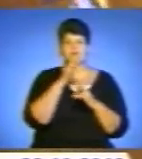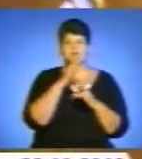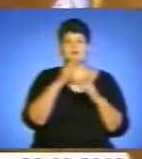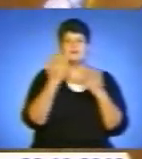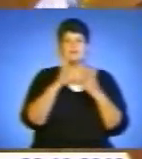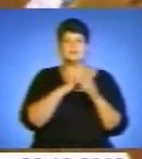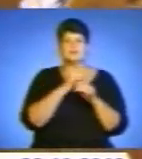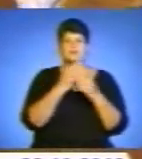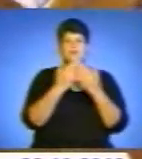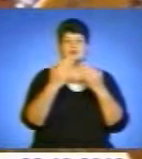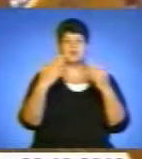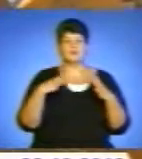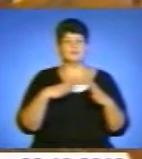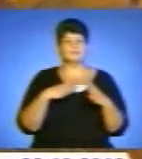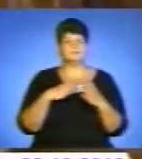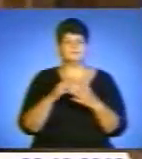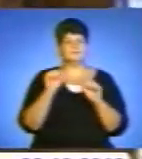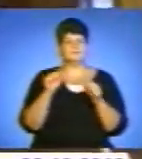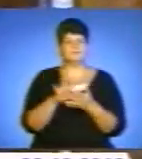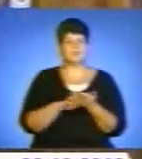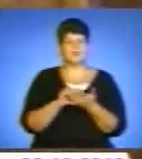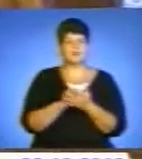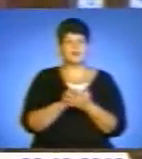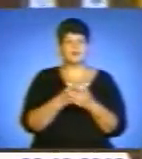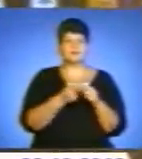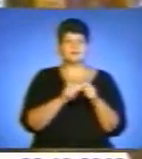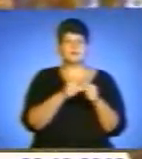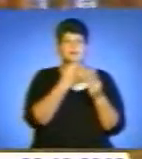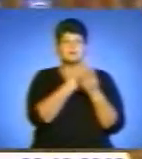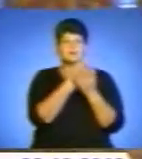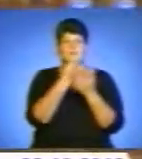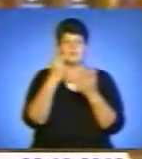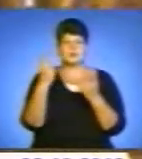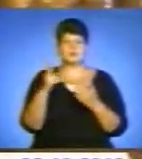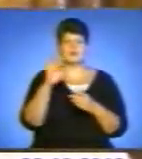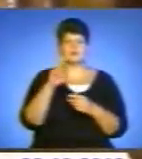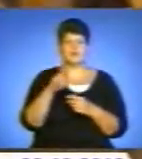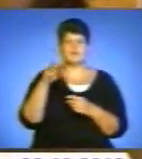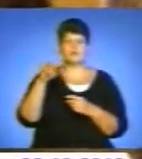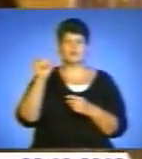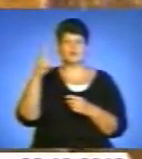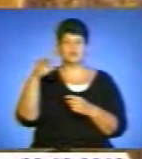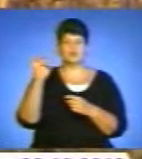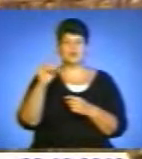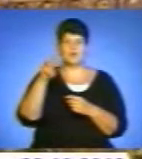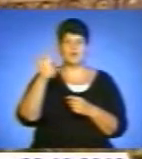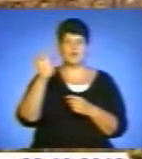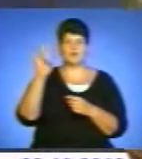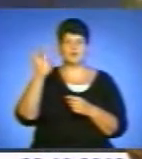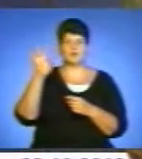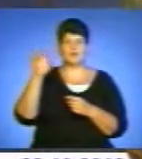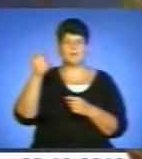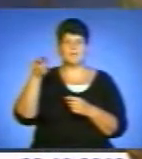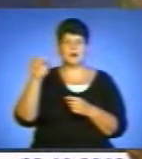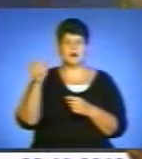вкрито весь собор, були під загрозою. Ці зображення Ярослава Мудрого, Володимира Манмаха, Нестера Літописця, Діви Марії,